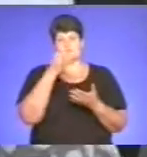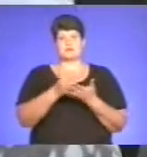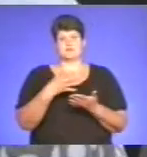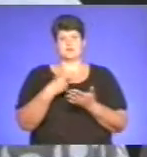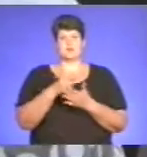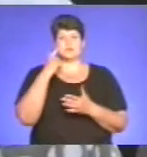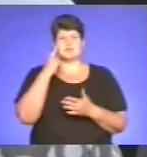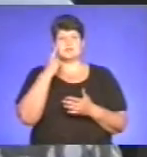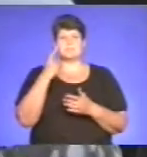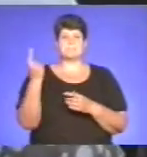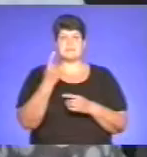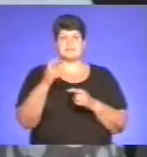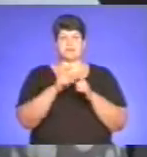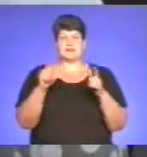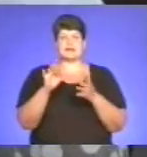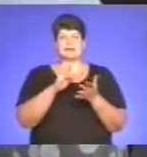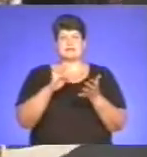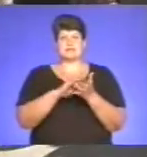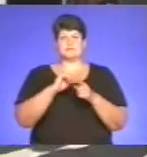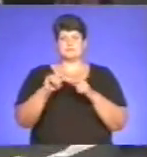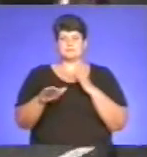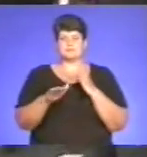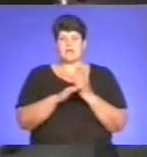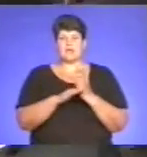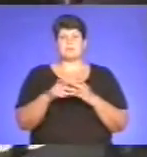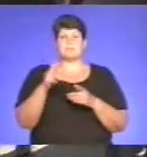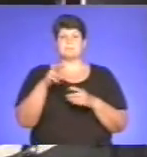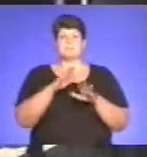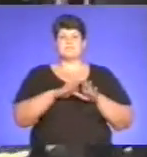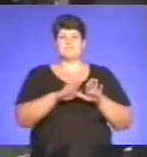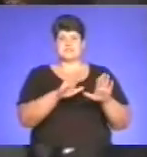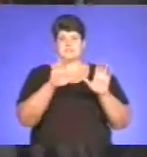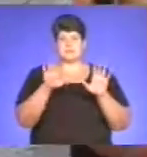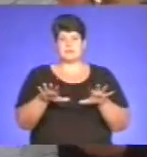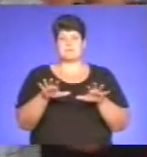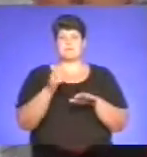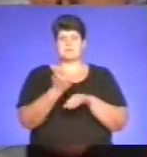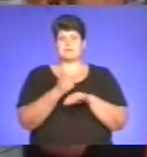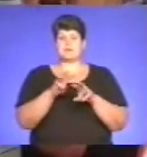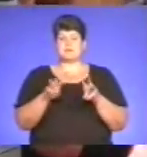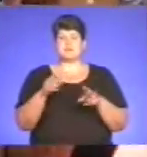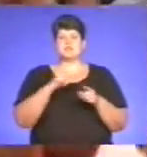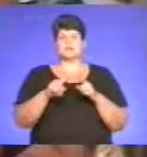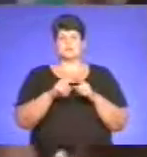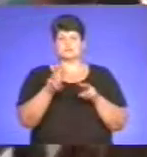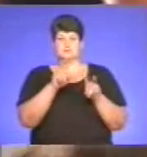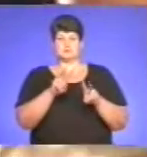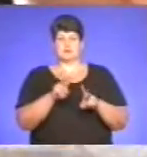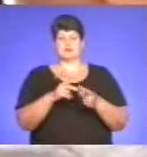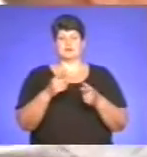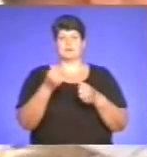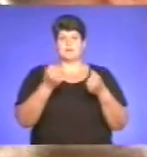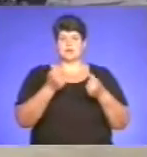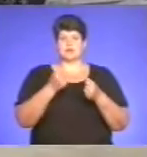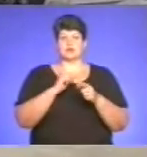Перший об'єкт – Центр екстреної медичної допомоги. Віце-прем'єр Костянтин Грищенко особисто оглядає автівки, які щоденно перевозять тяжкохворих.